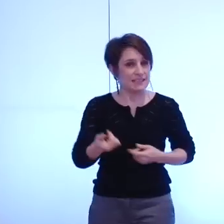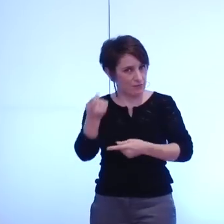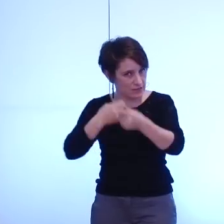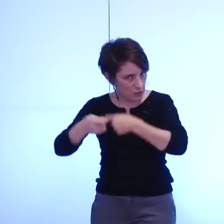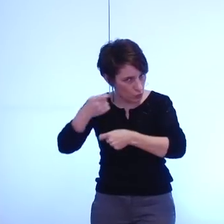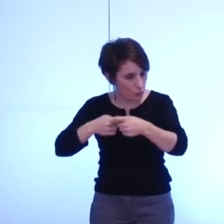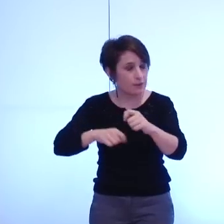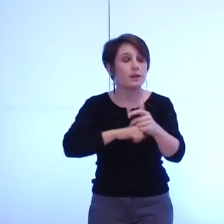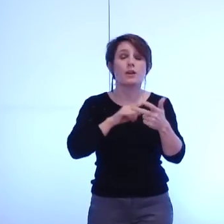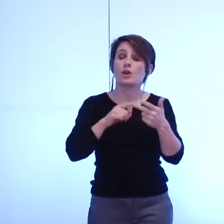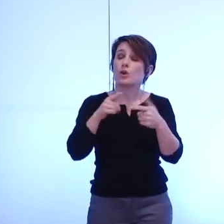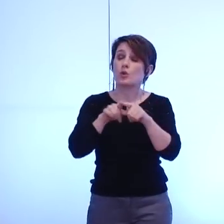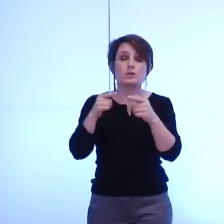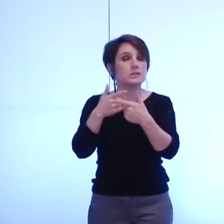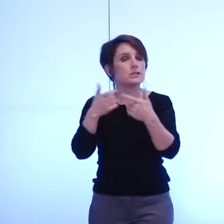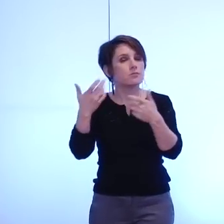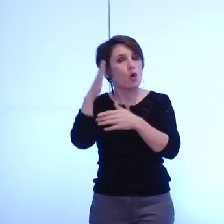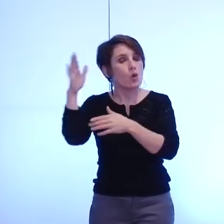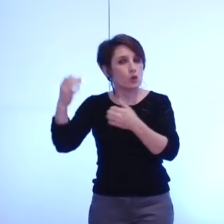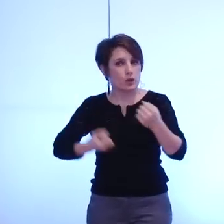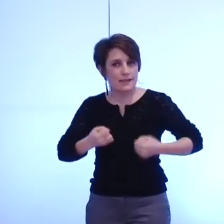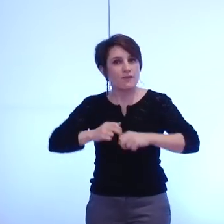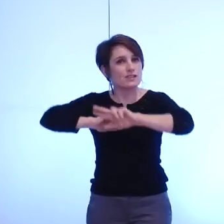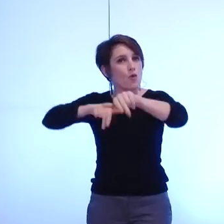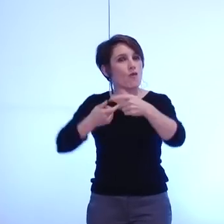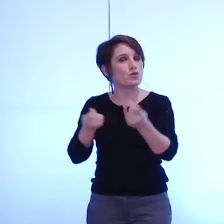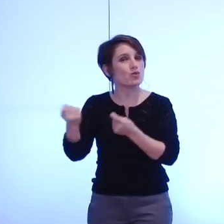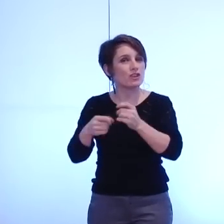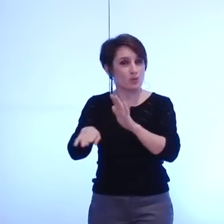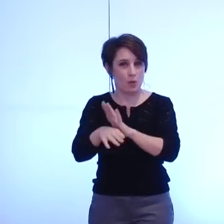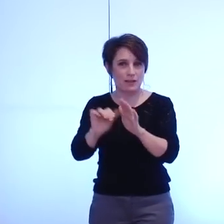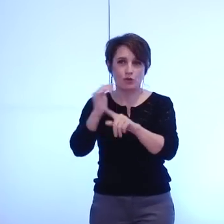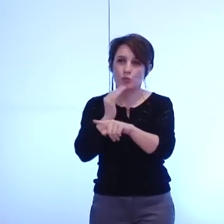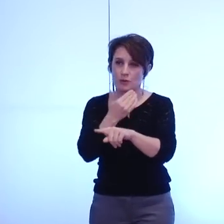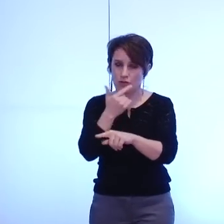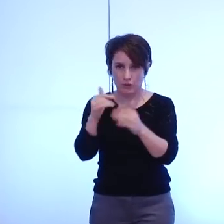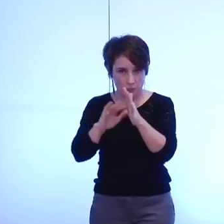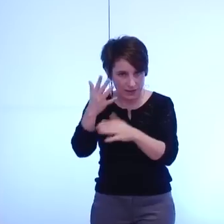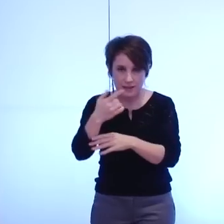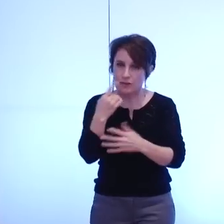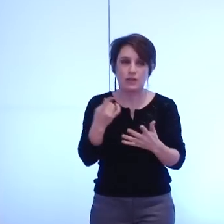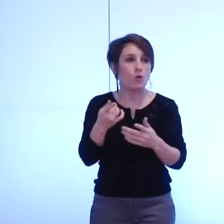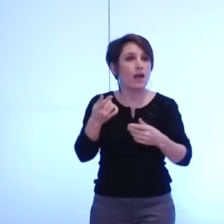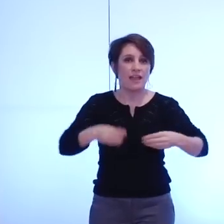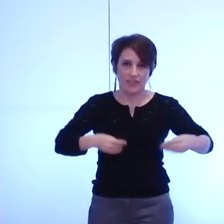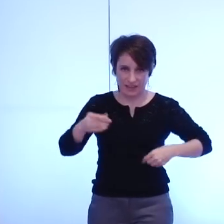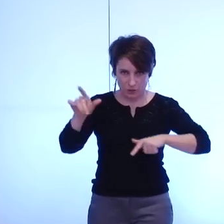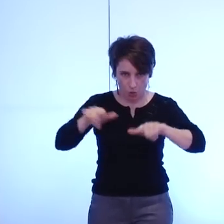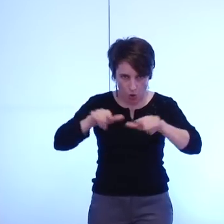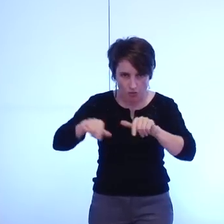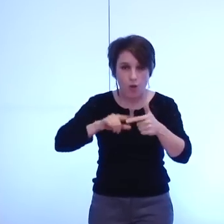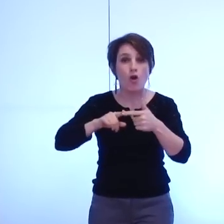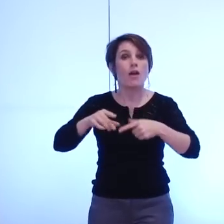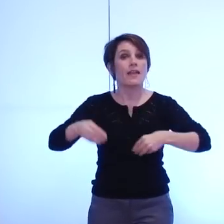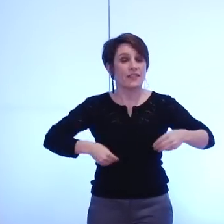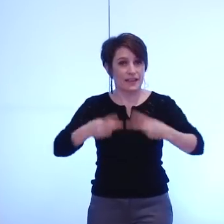des services qui sont mis en convention de gestion à partir du 1er janvier donc on peut citer la direction du logement la direction de